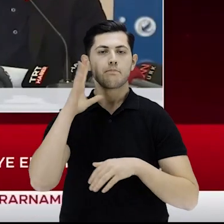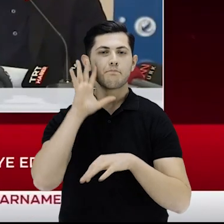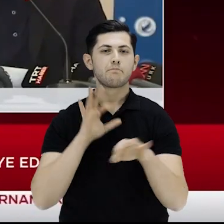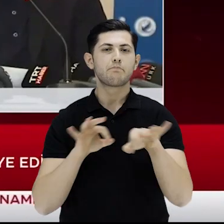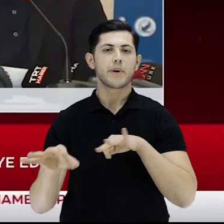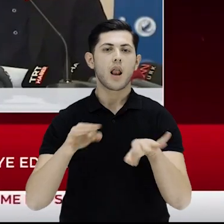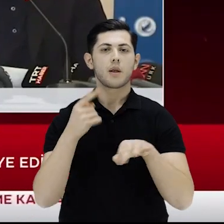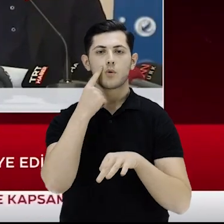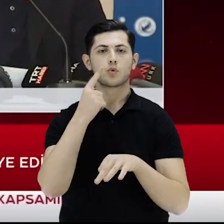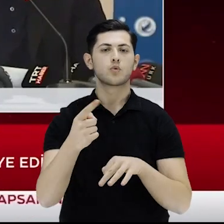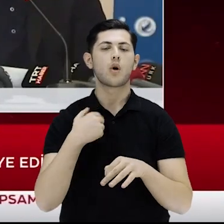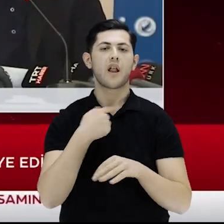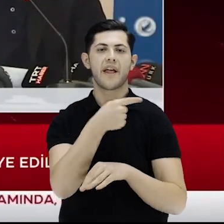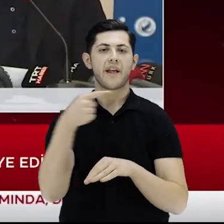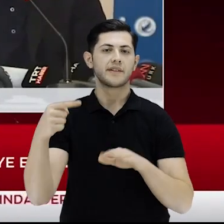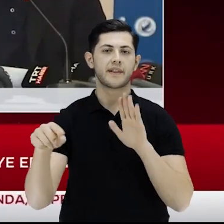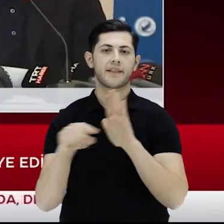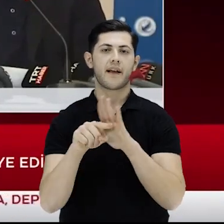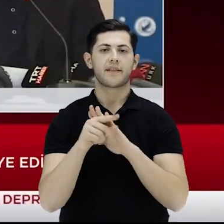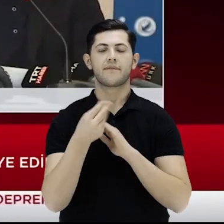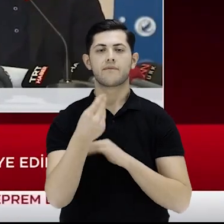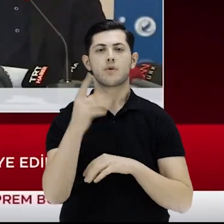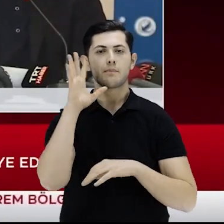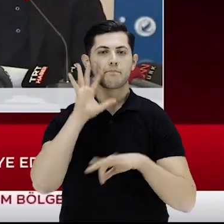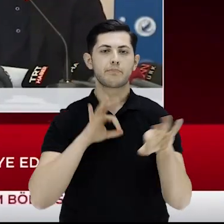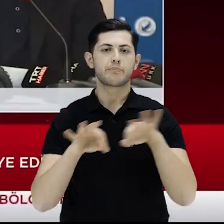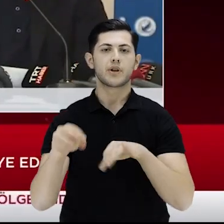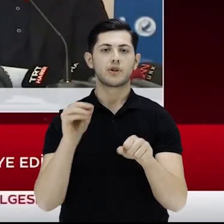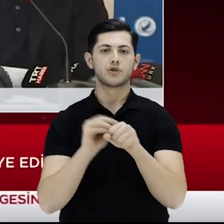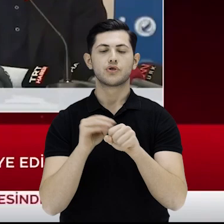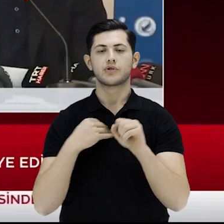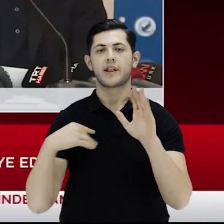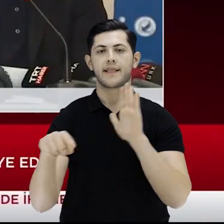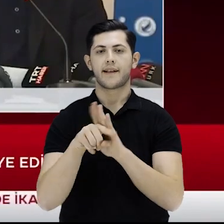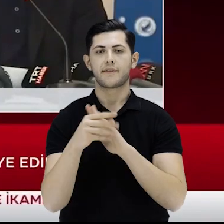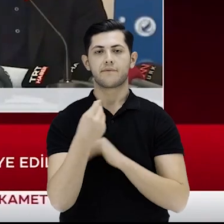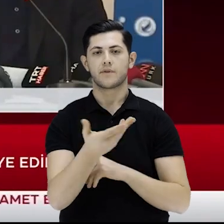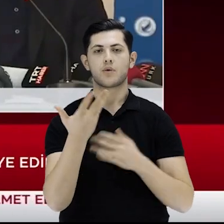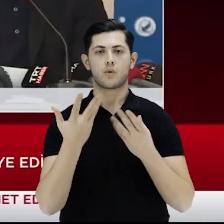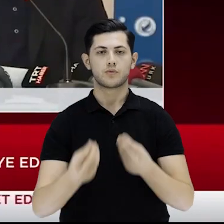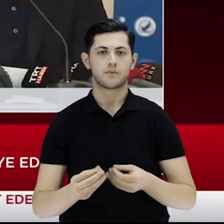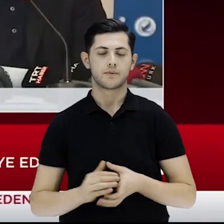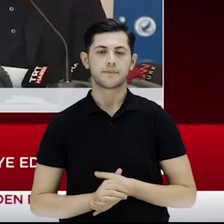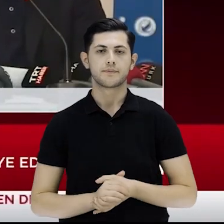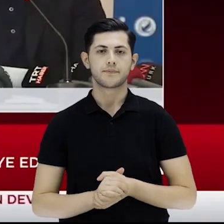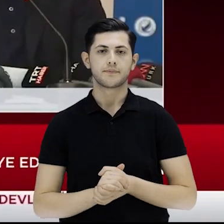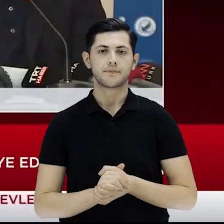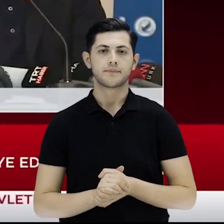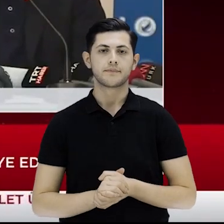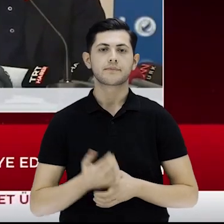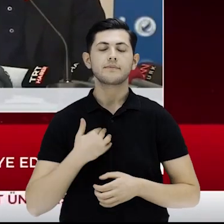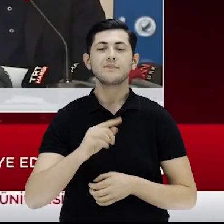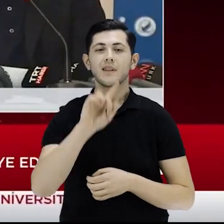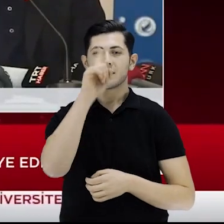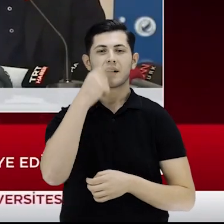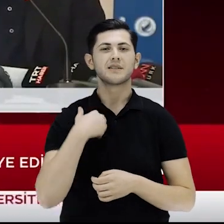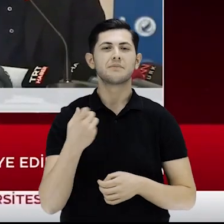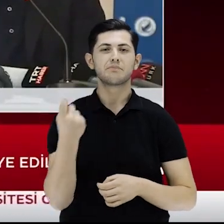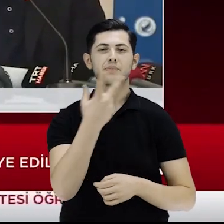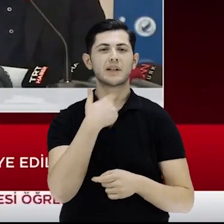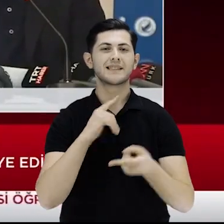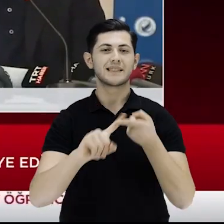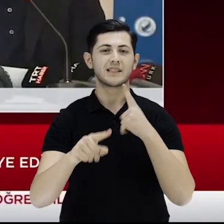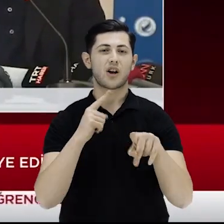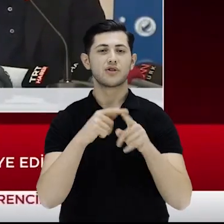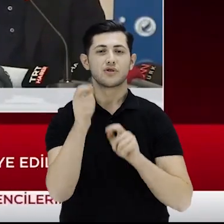planlamamızı da alt üst ediyor. Bu da bir plan çerçevesine gidiyor. Planlamamızı da alt üst ediyor. Yani sadece bir